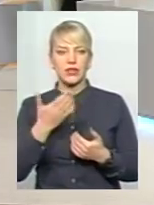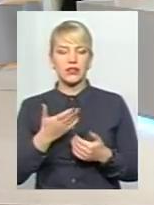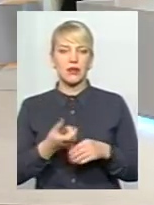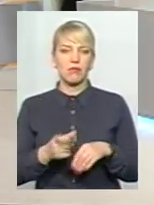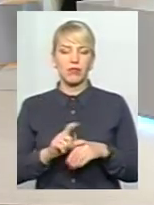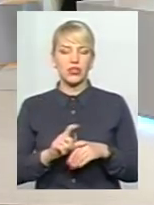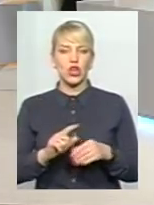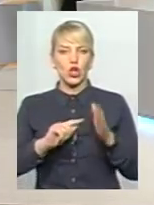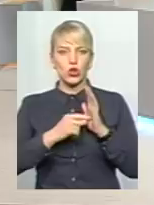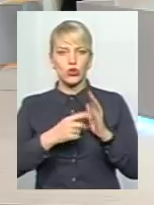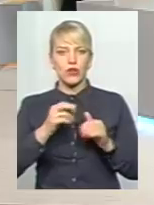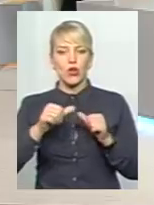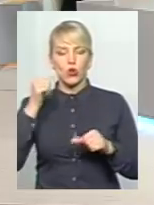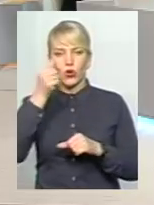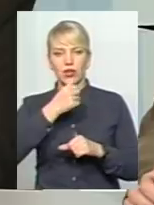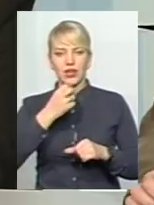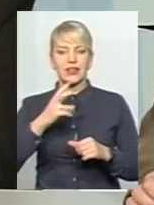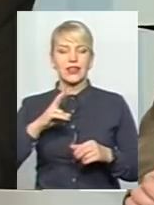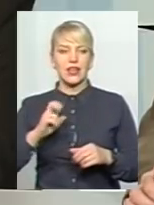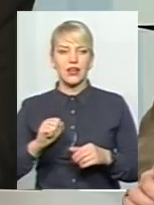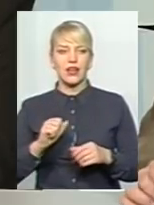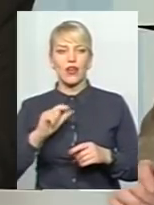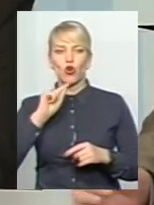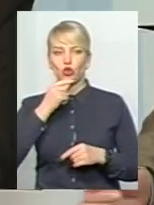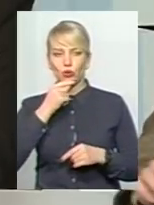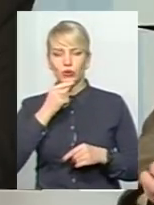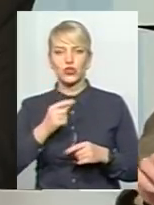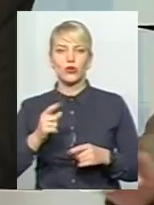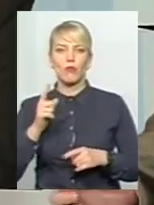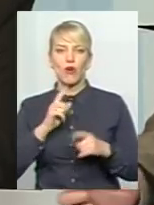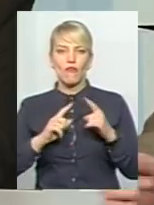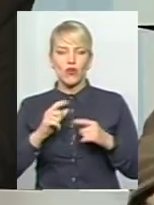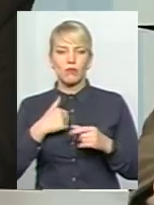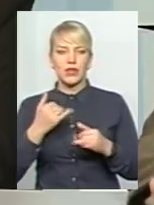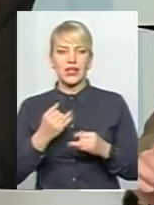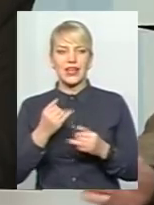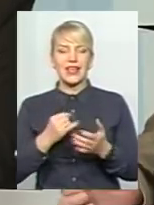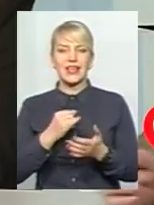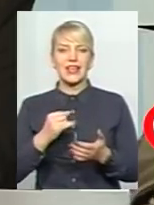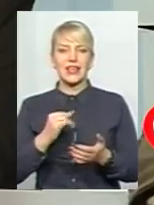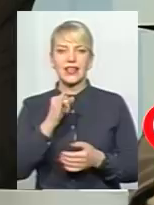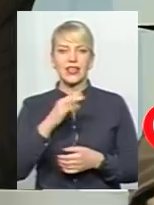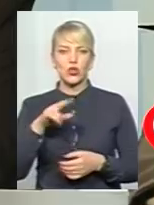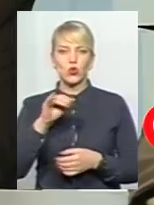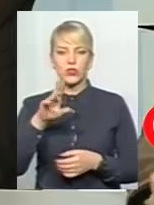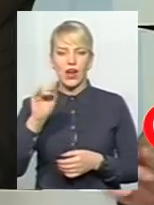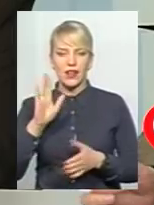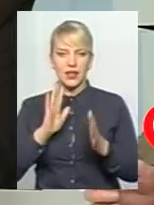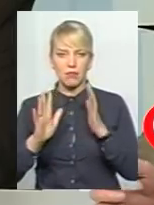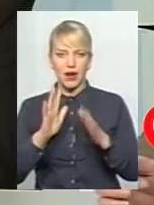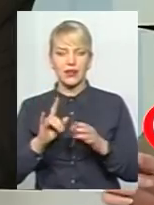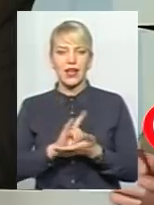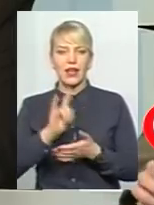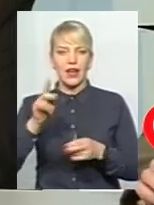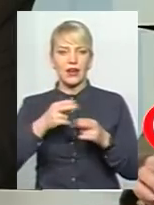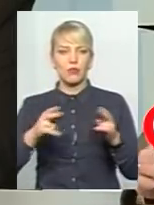Торік на економічному форумі назвали 10 пунктів. Найцікавкий – індустріальний панк, логістичний центр і, звісно, аеропорт. Наша